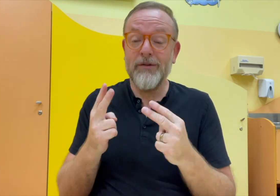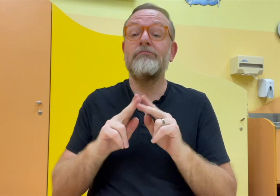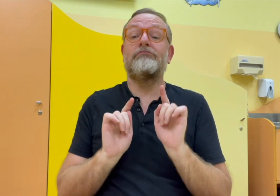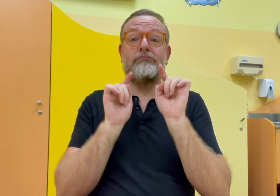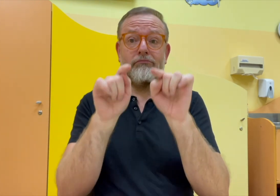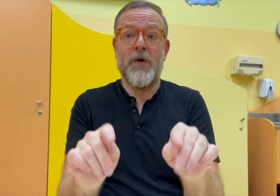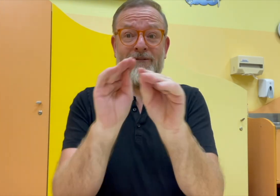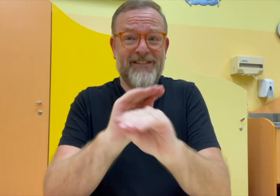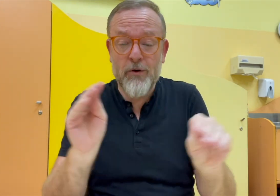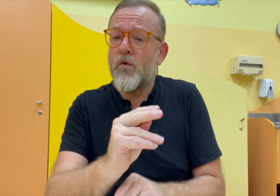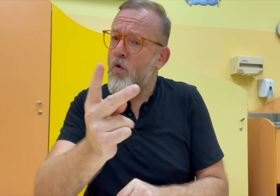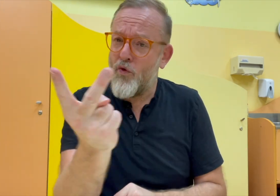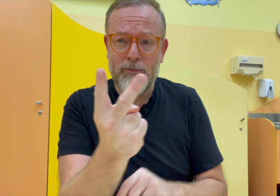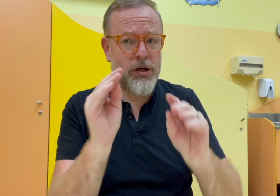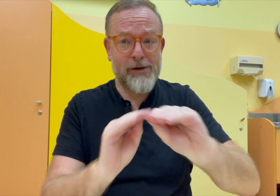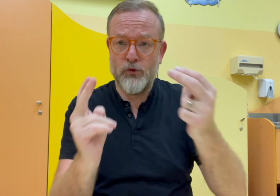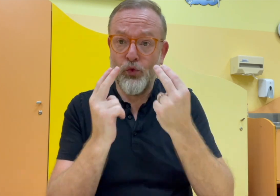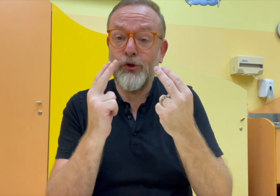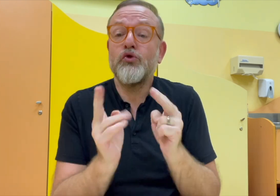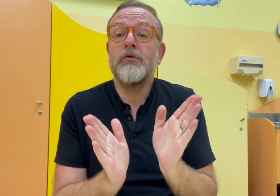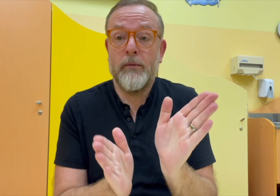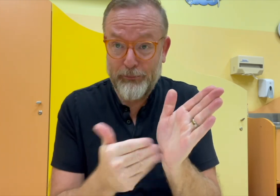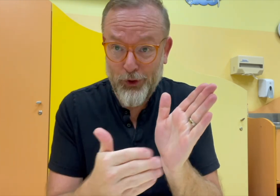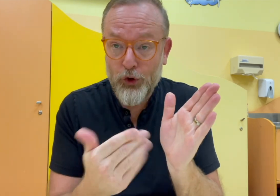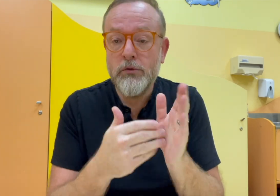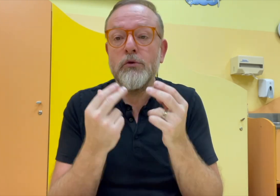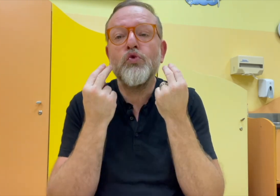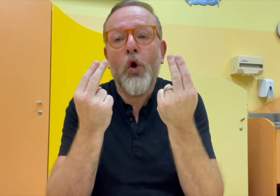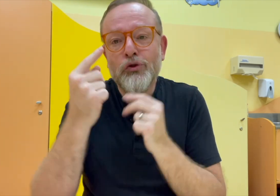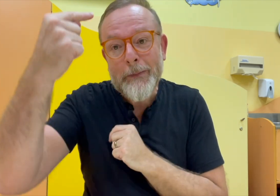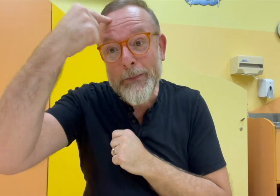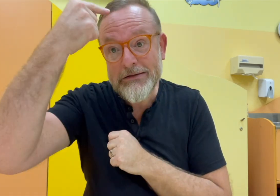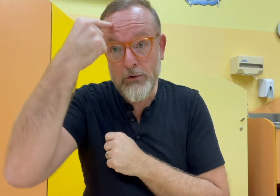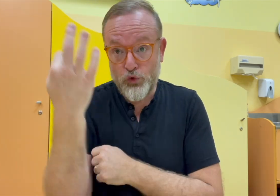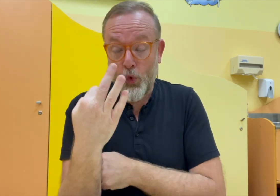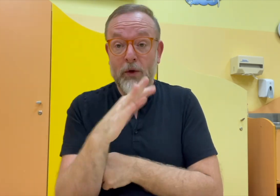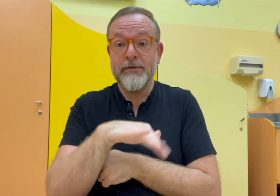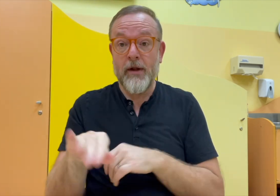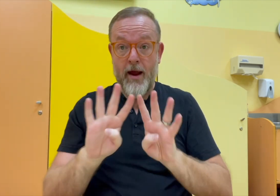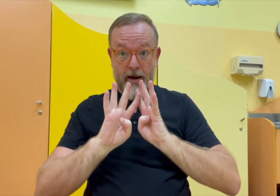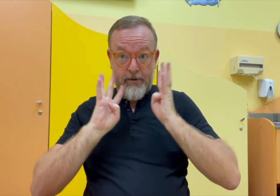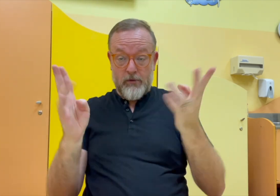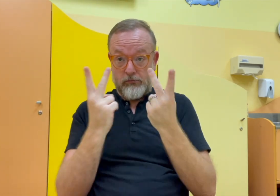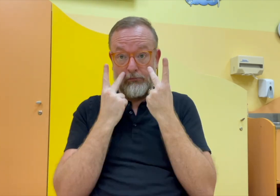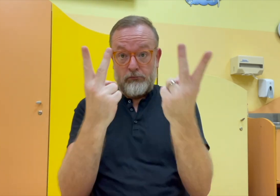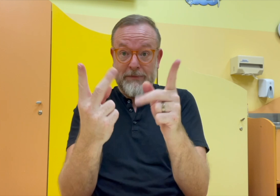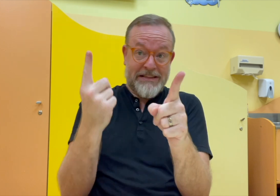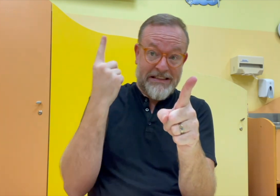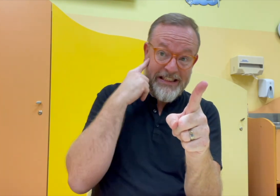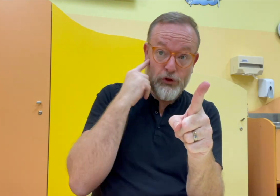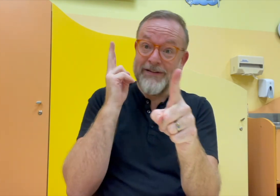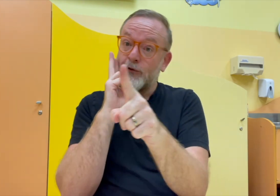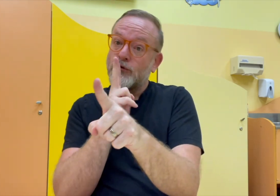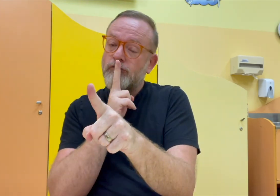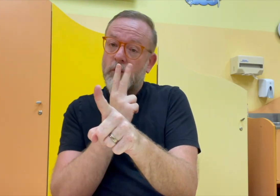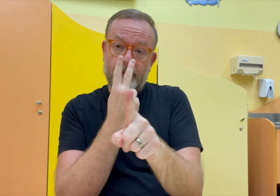pro kterou má kompetenci a obráceně. A ve výuce je důležité, aby oba učitelé vyučovaly. Protože tam sedí děti